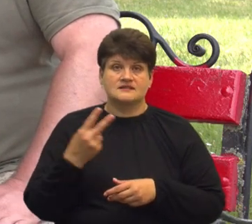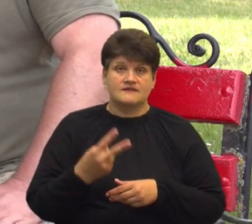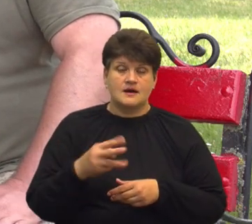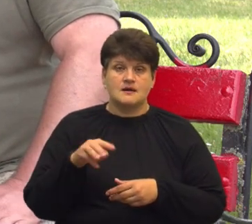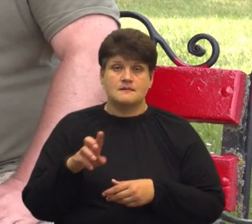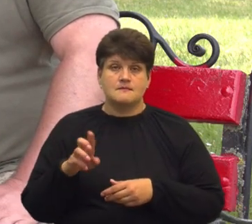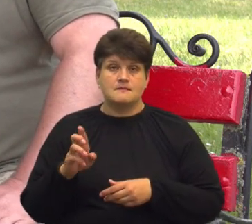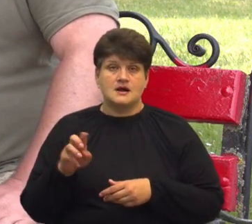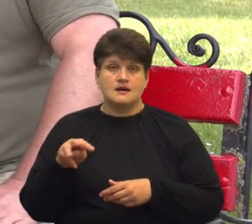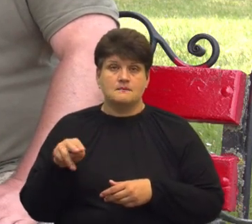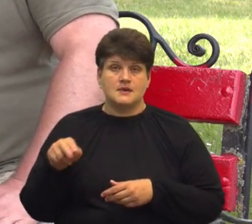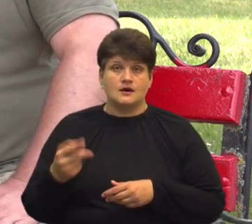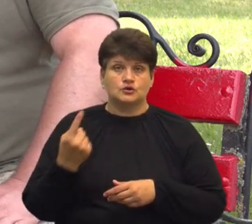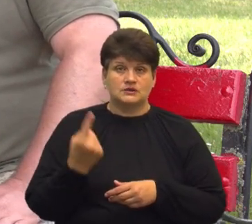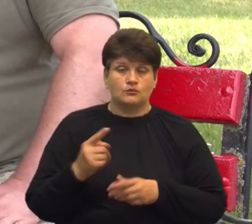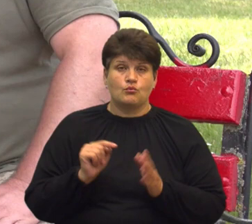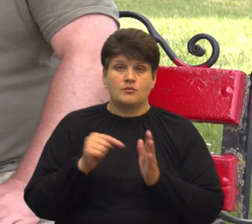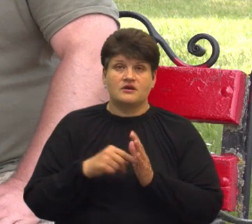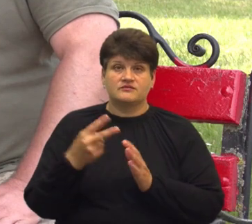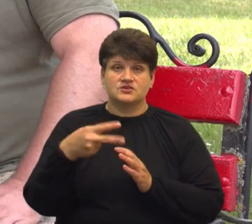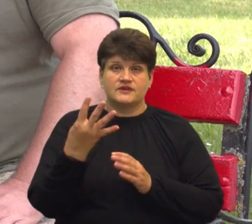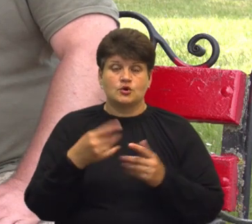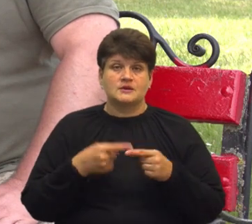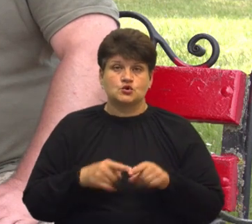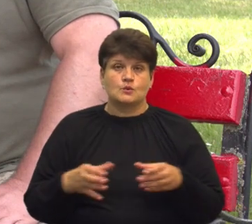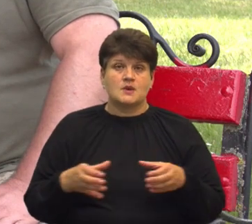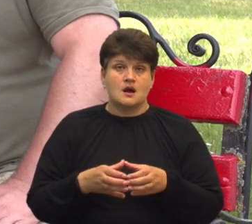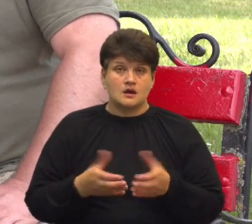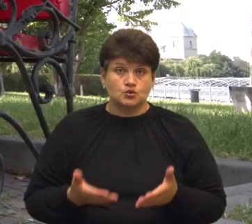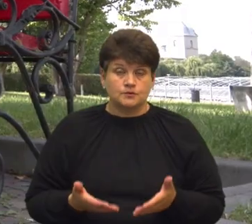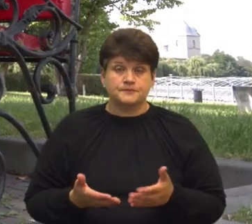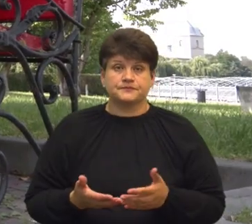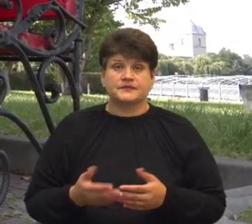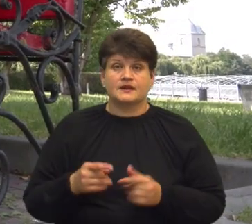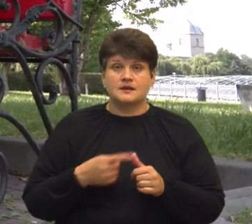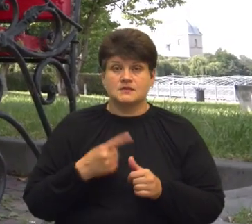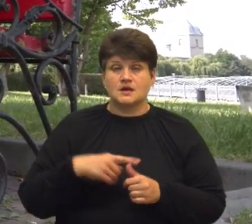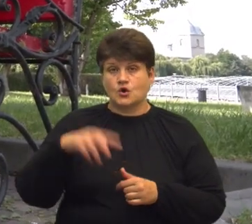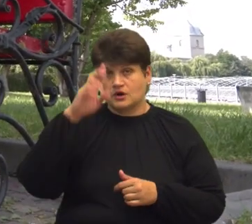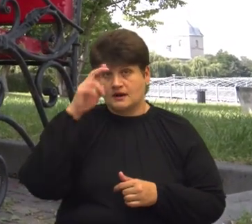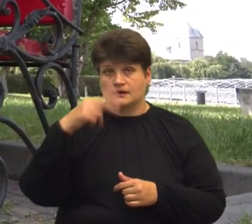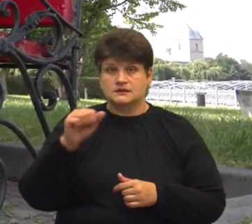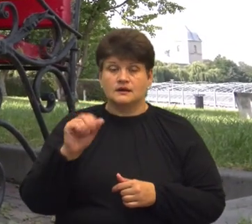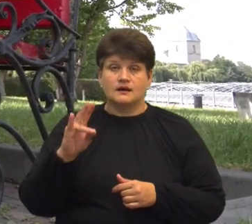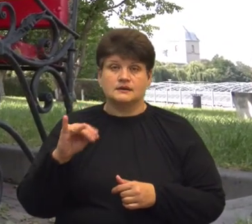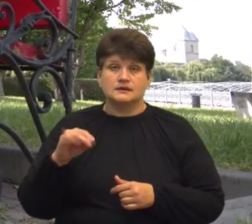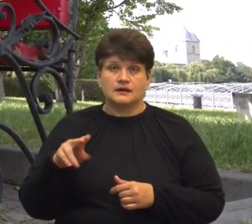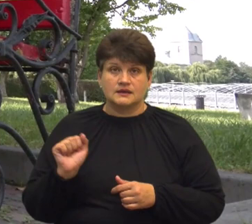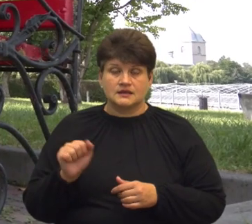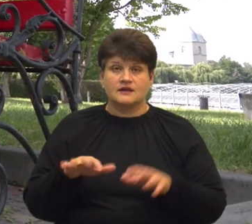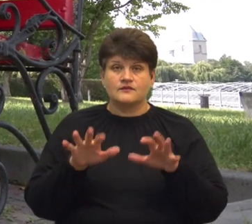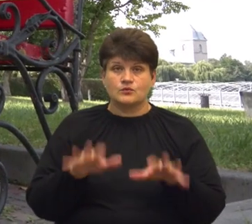в 24-ту механізовану бригаду імені короля Данила. Ігор каже, від посади командира тоді